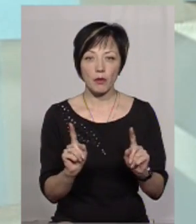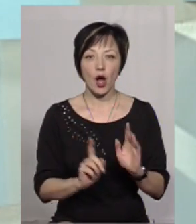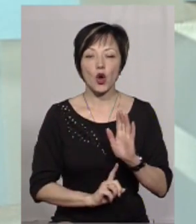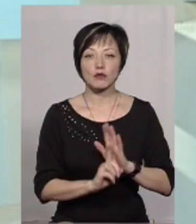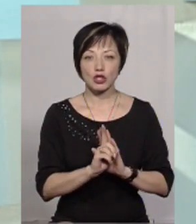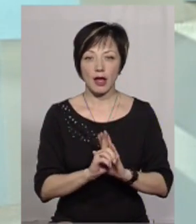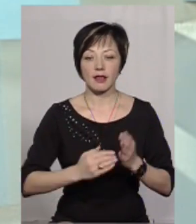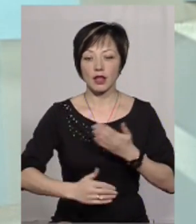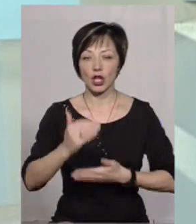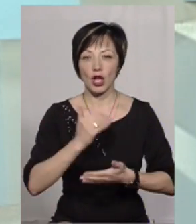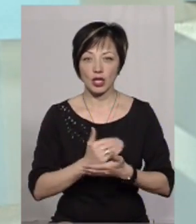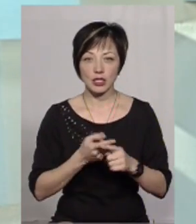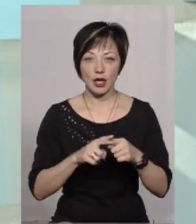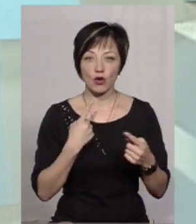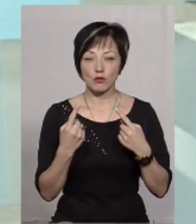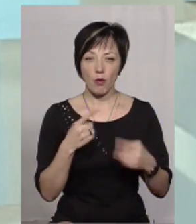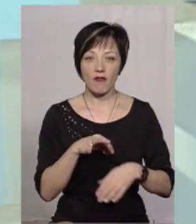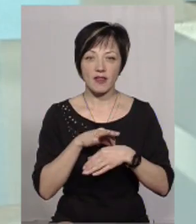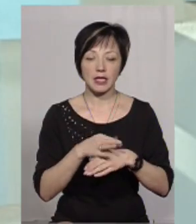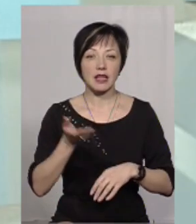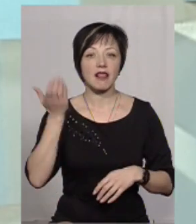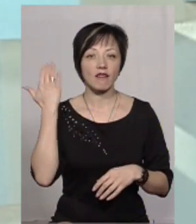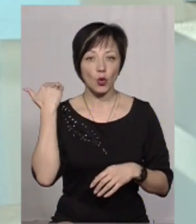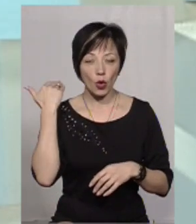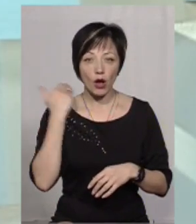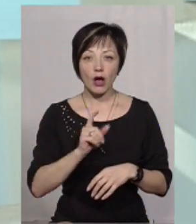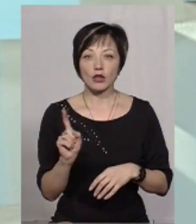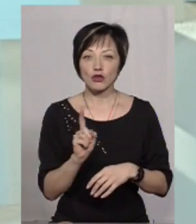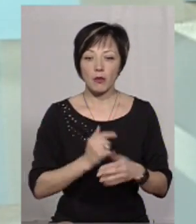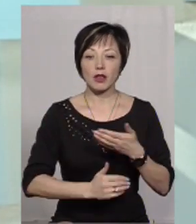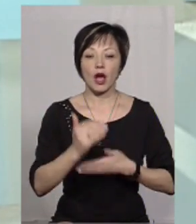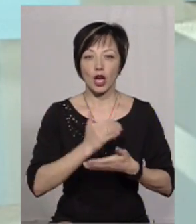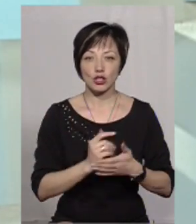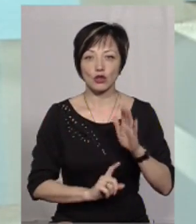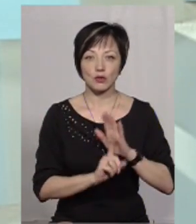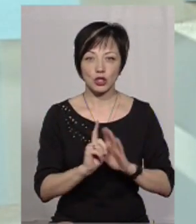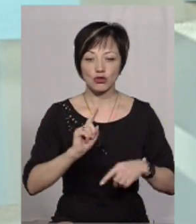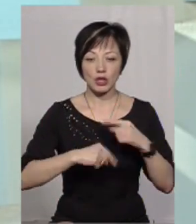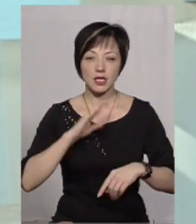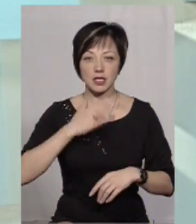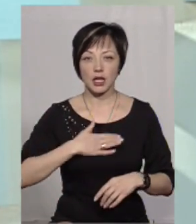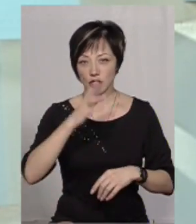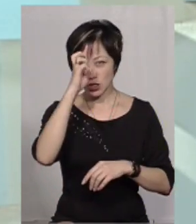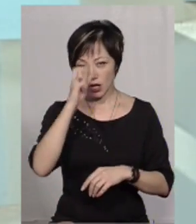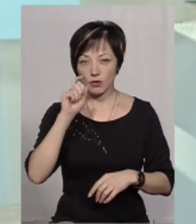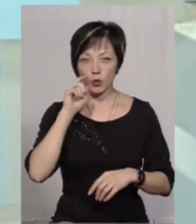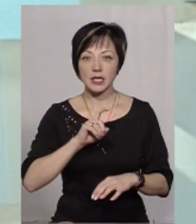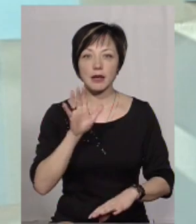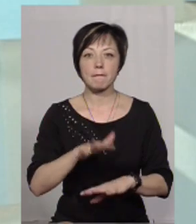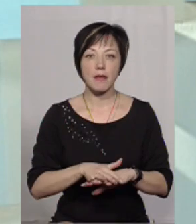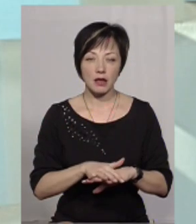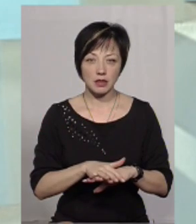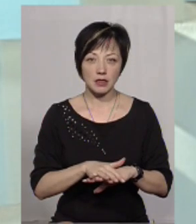розпочати нарешті, насправді ця розмова ведеться вже досить давно, щоби нарешті розпочати через наші державні українські